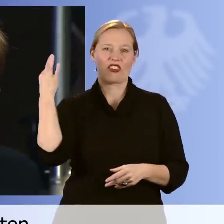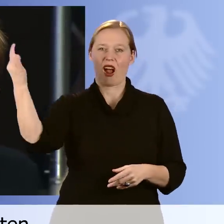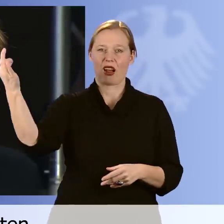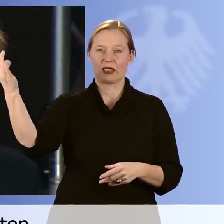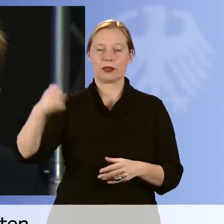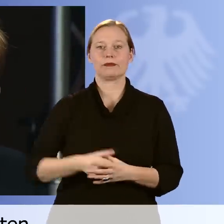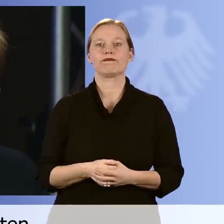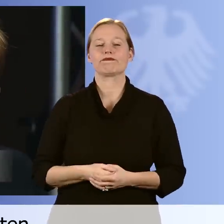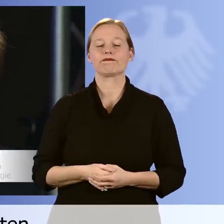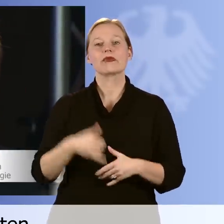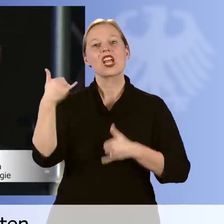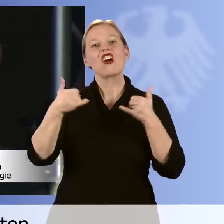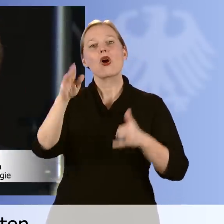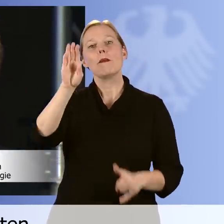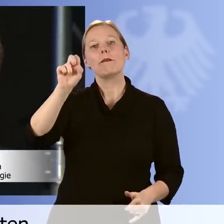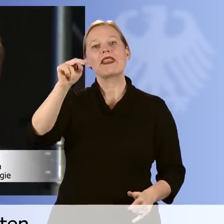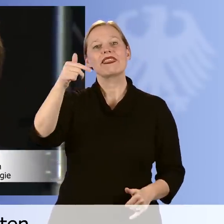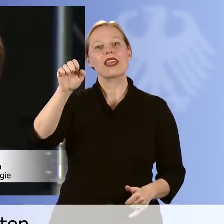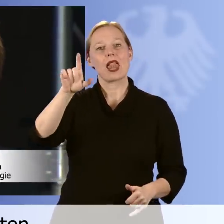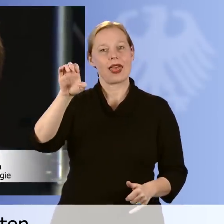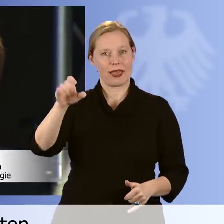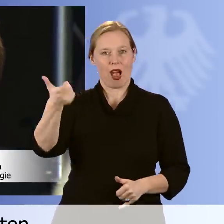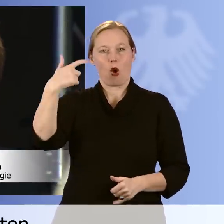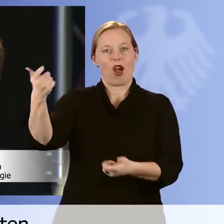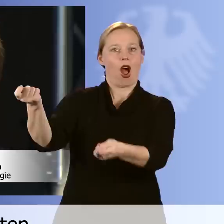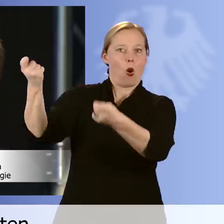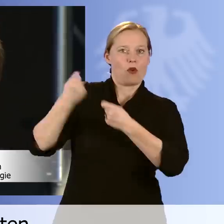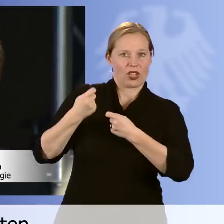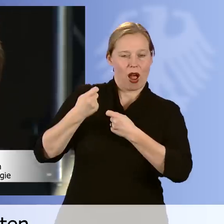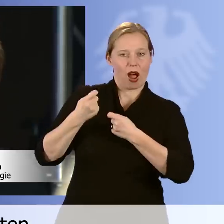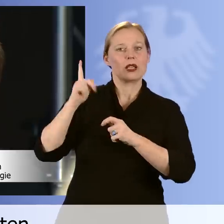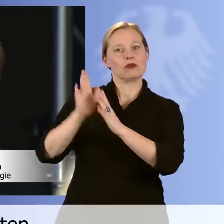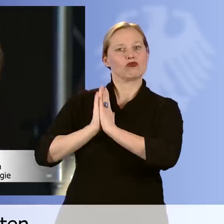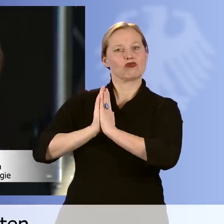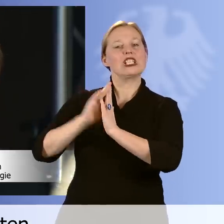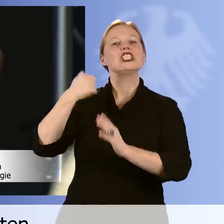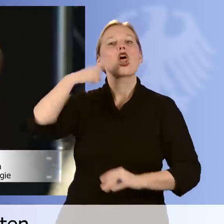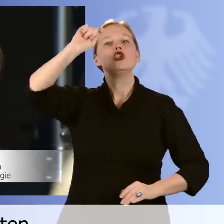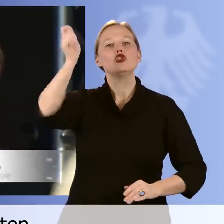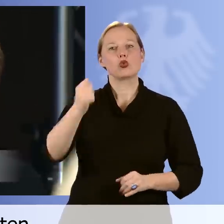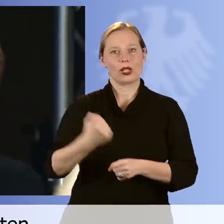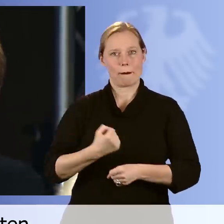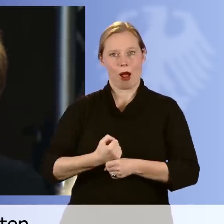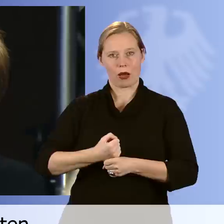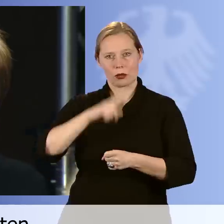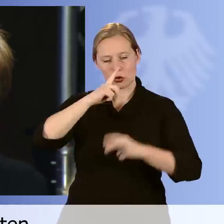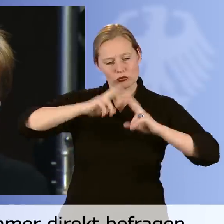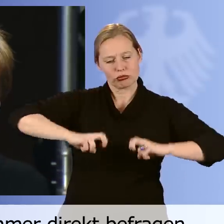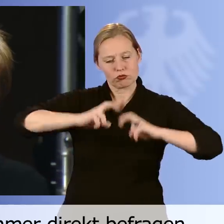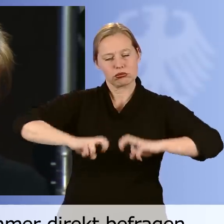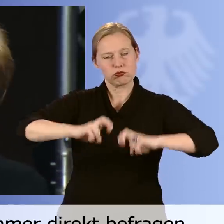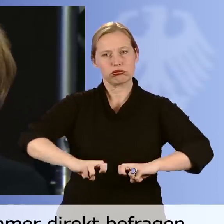mich gebeten, eine Studie zu machen und das werde ich gerne tun. Wir haben das jetzt geprüft, wir werden das machen,